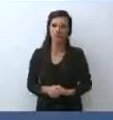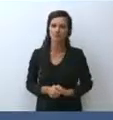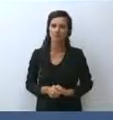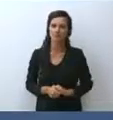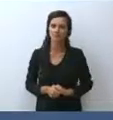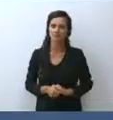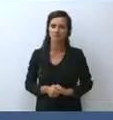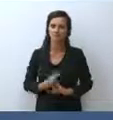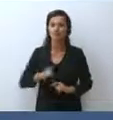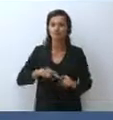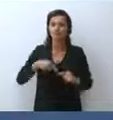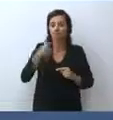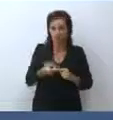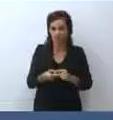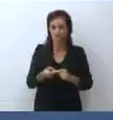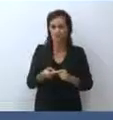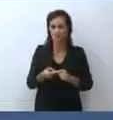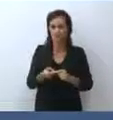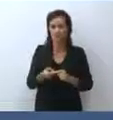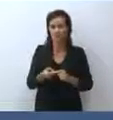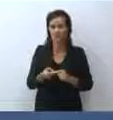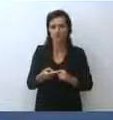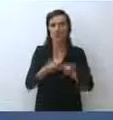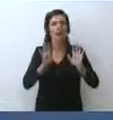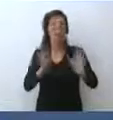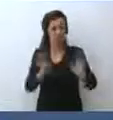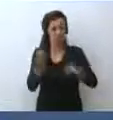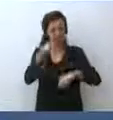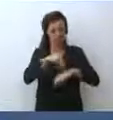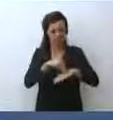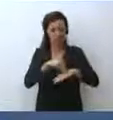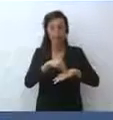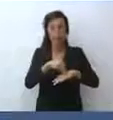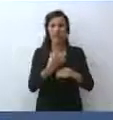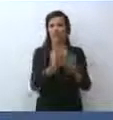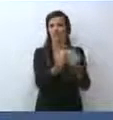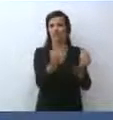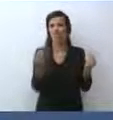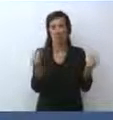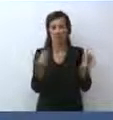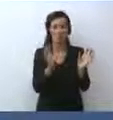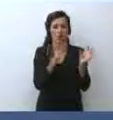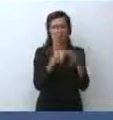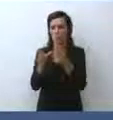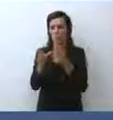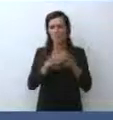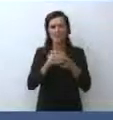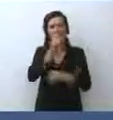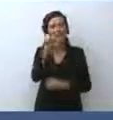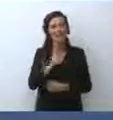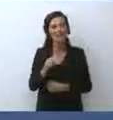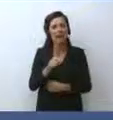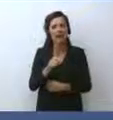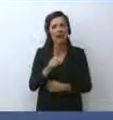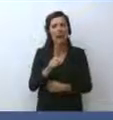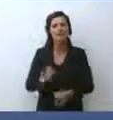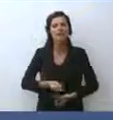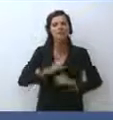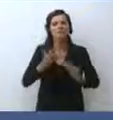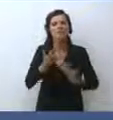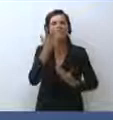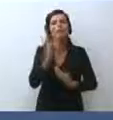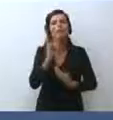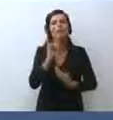Dopodiché bisognerà, tra l'altro molte comunità italiane hanno espresso interesse ad accoglierli,